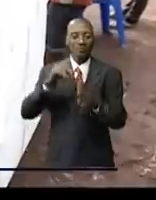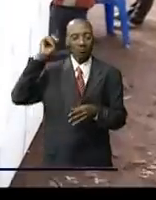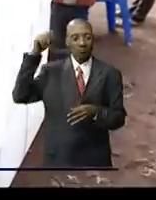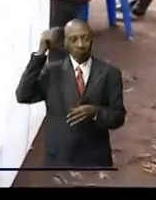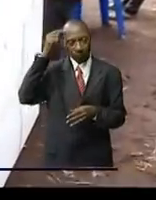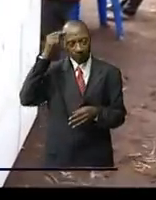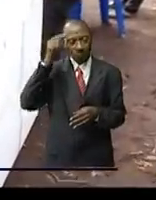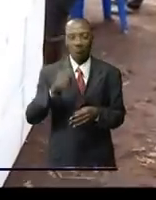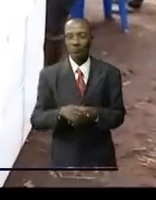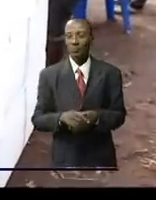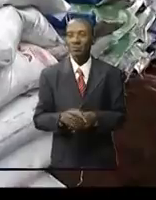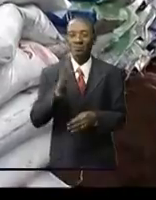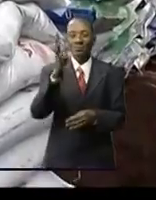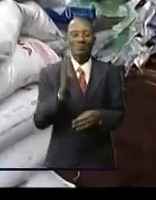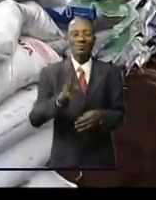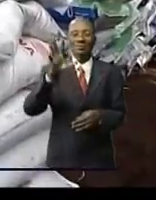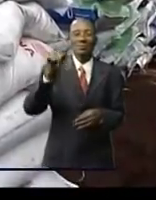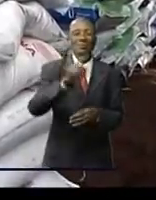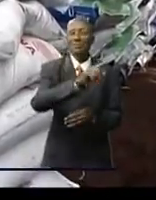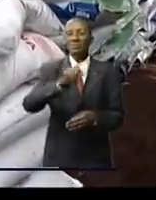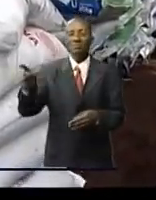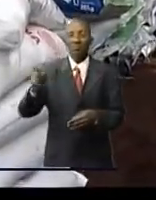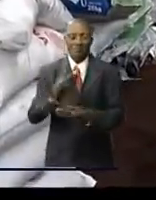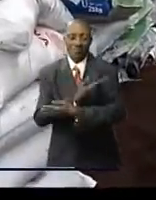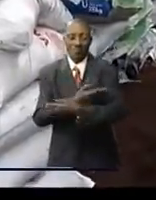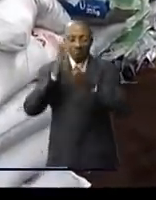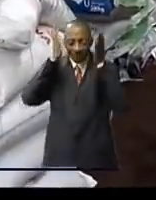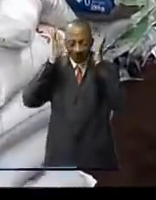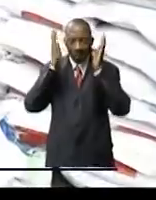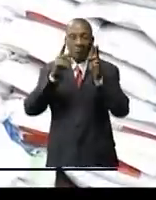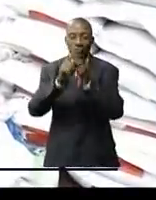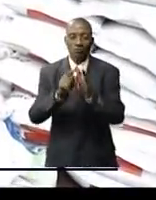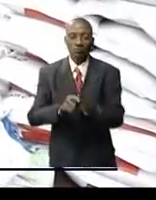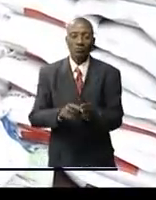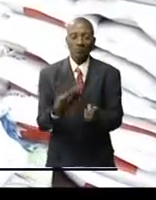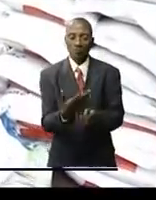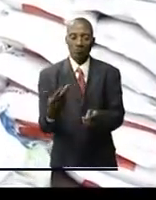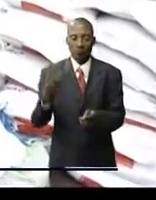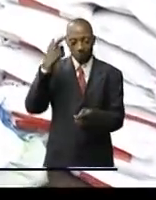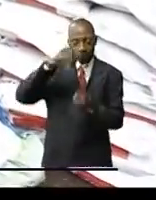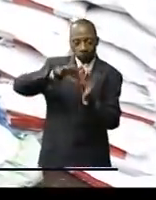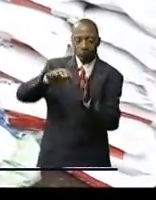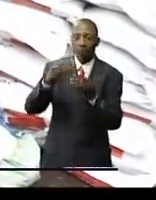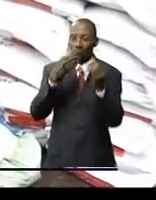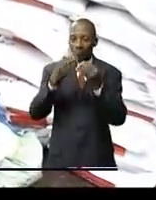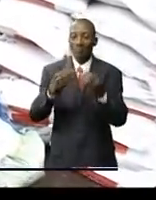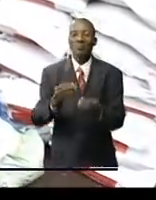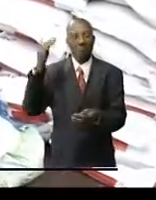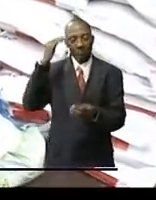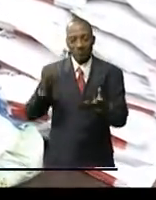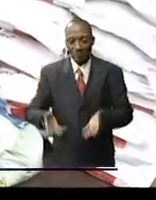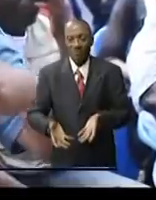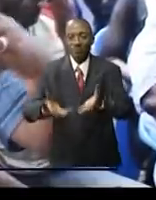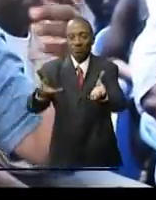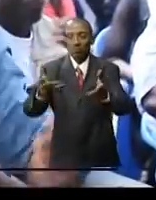000 alevins et 15 tonnes d'aliments qui ont été distribués le week-end dernier à Lutembele. Le pays doit cesser d'importer les poissons